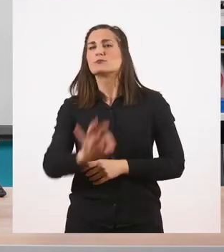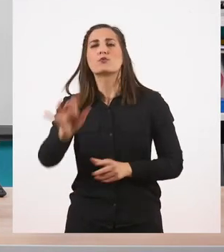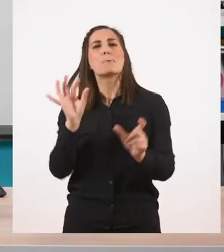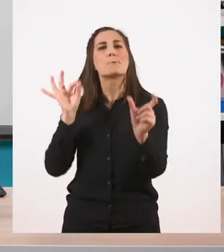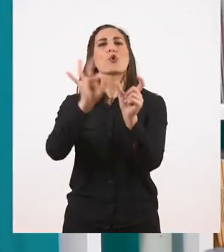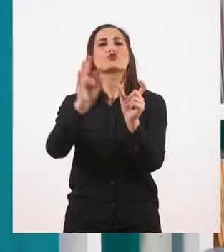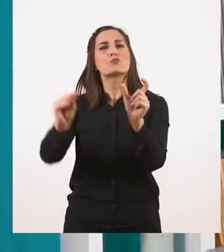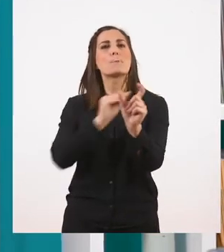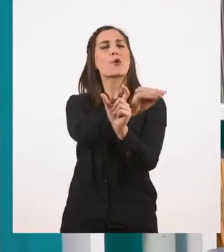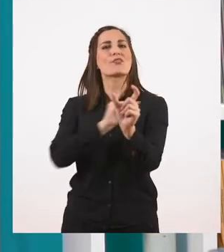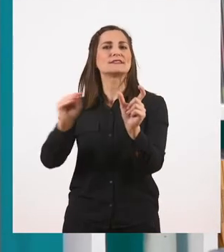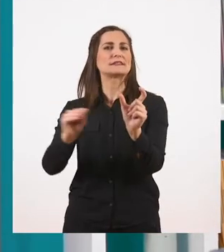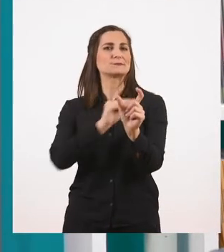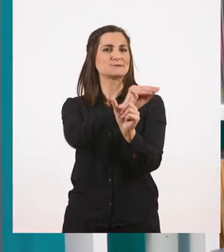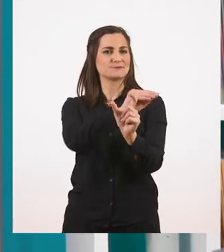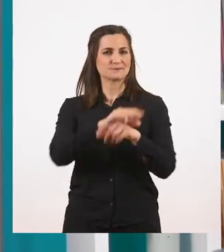προσδιορισμούς.